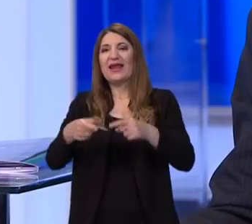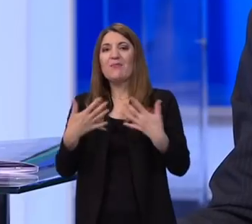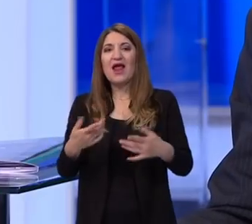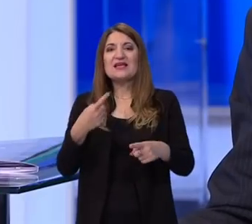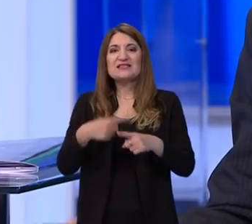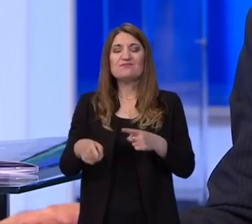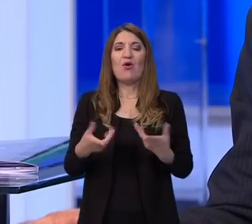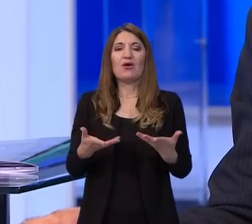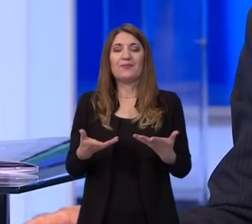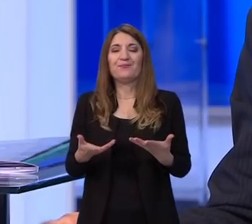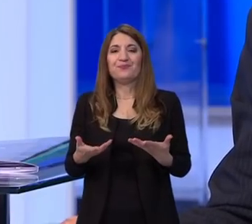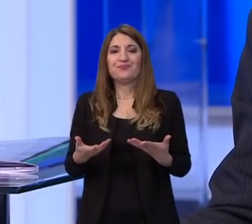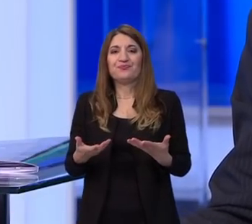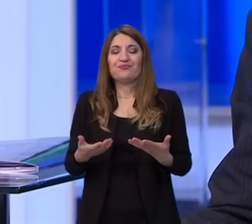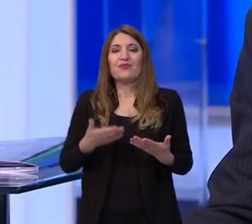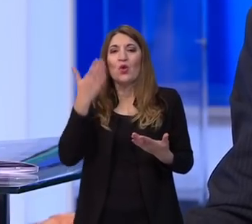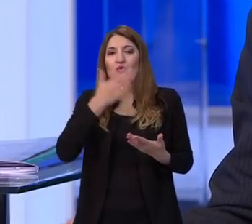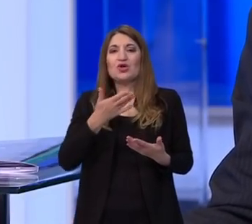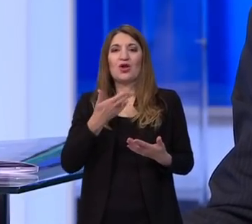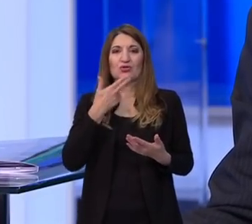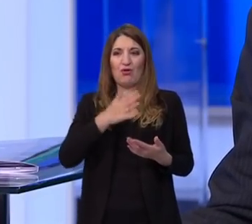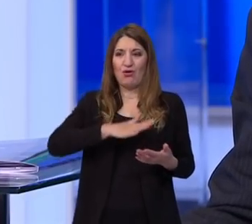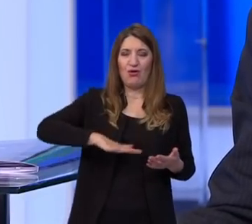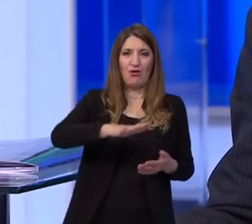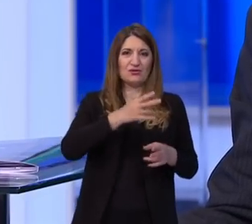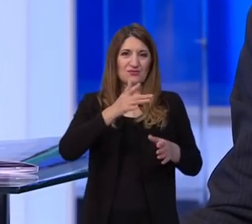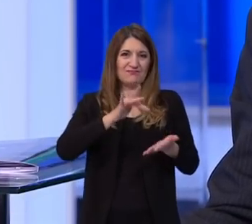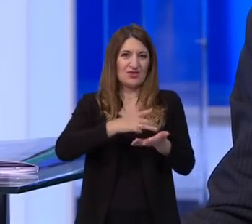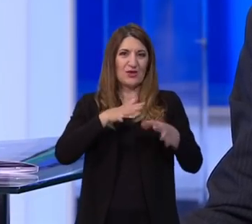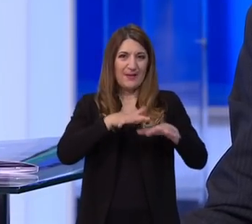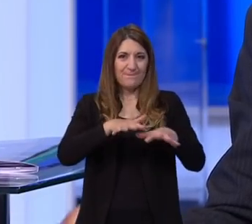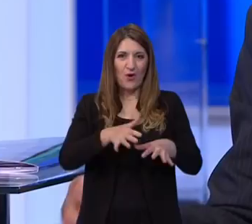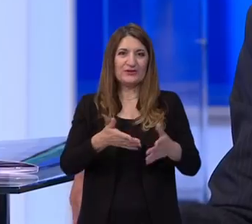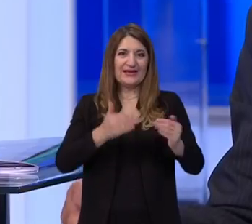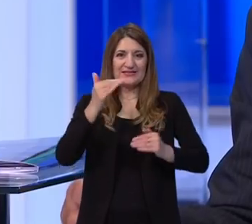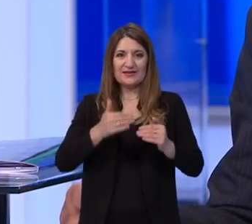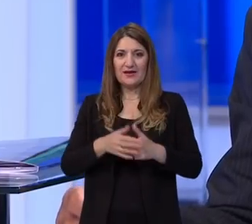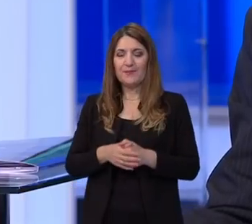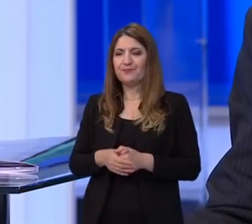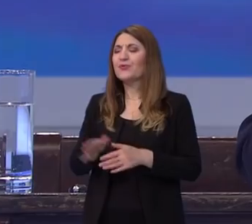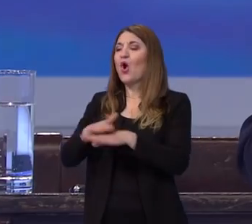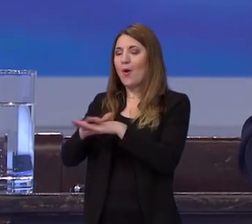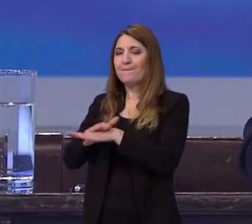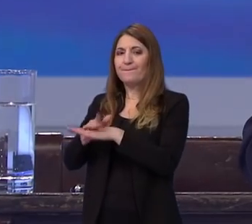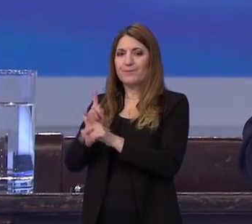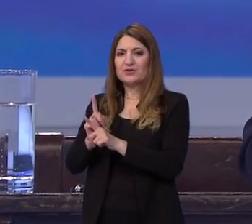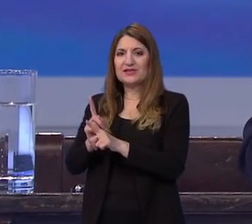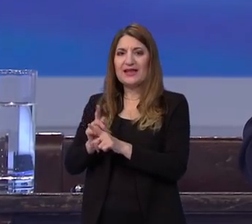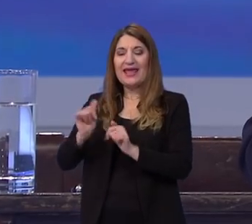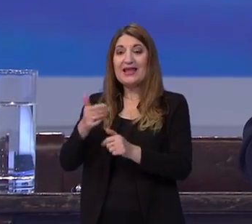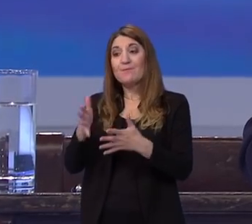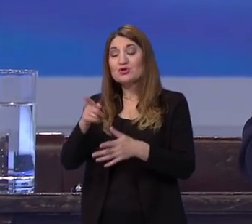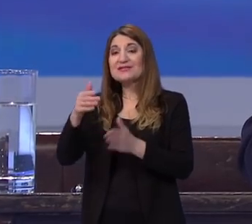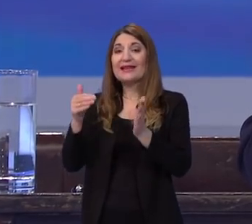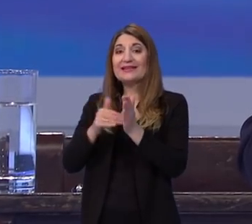baniji, zatim učenika u potresnom pogođenom području, ali ja bih rekao da Jeste li trebali, oprostite, digresija, jeste možda